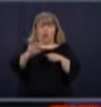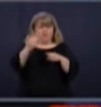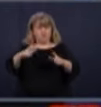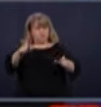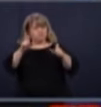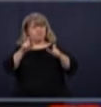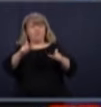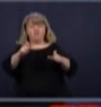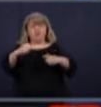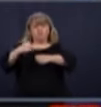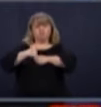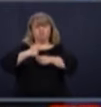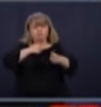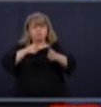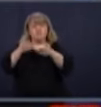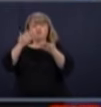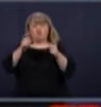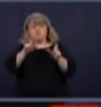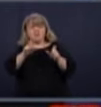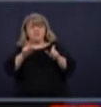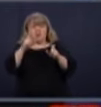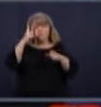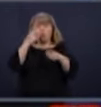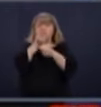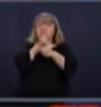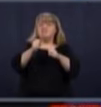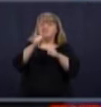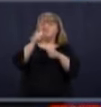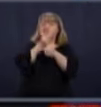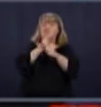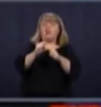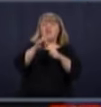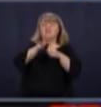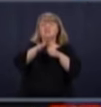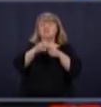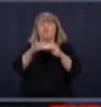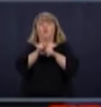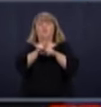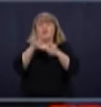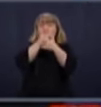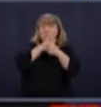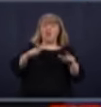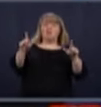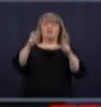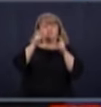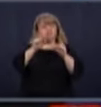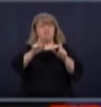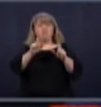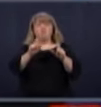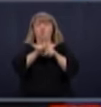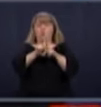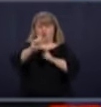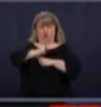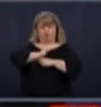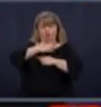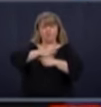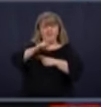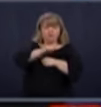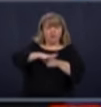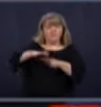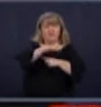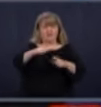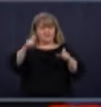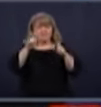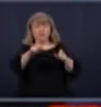qui ont défendu notre démocratie, ils ont défendu notre liberté, défendu notre autonomie, défendu notre